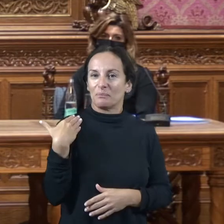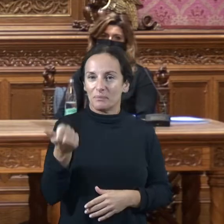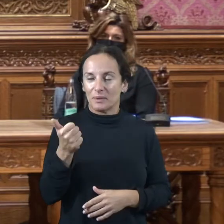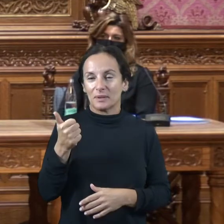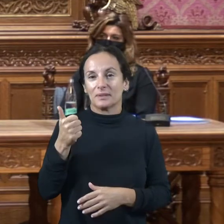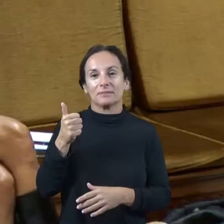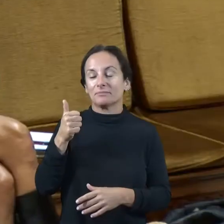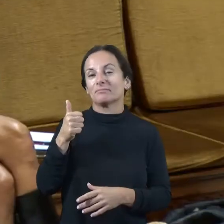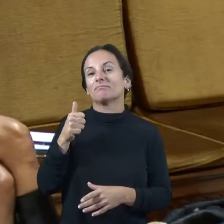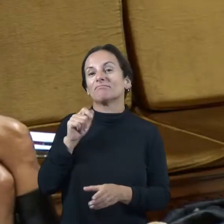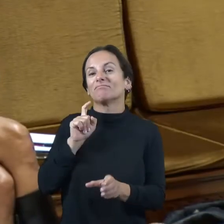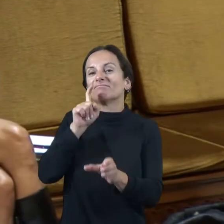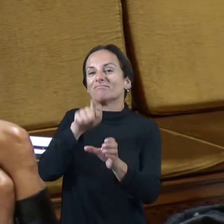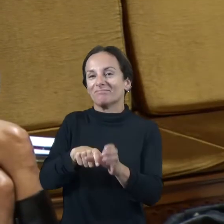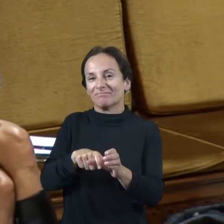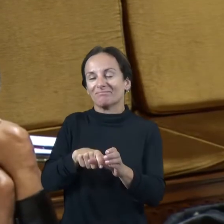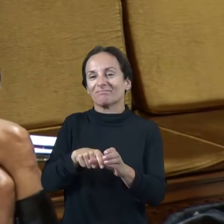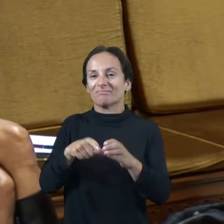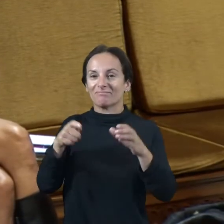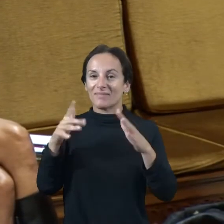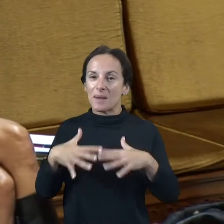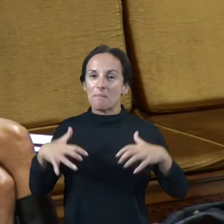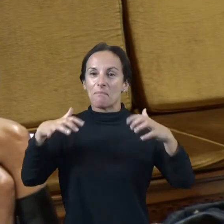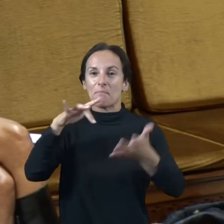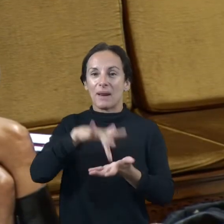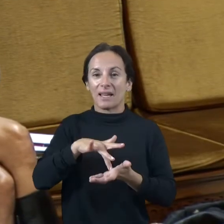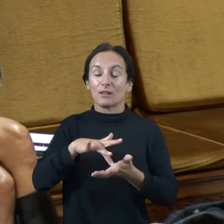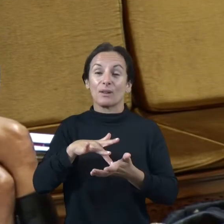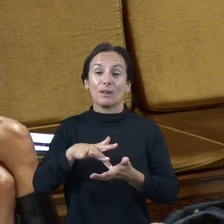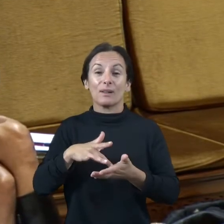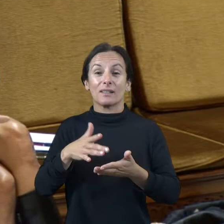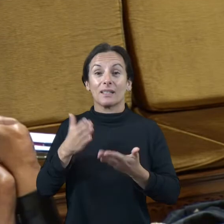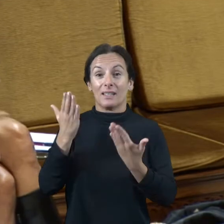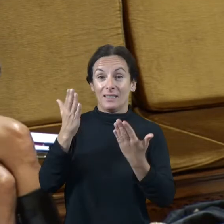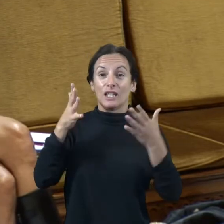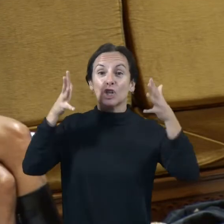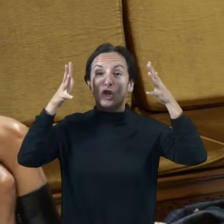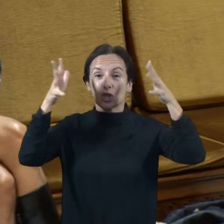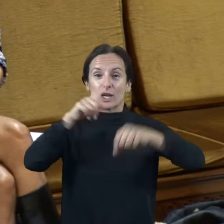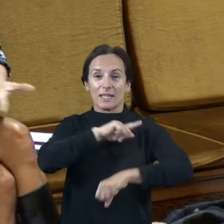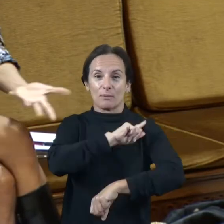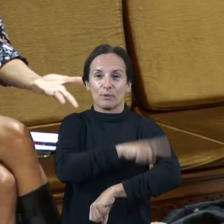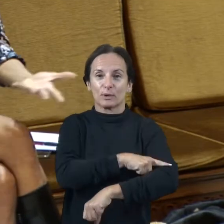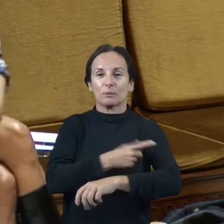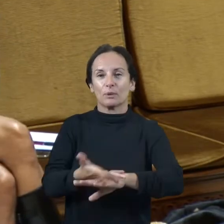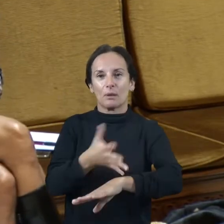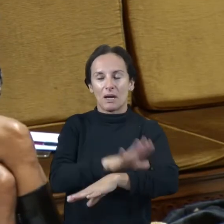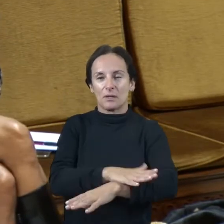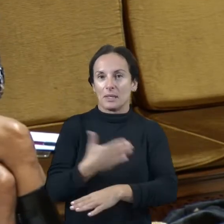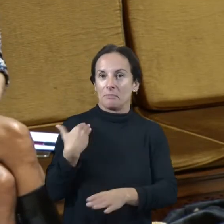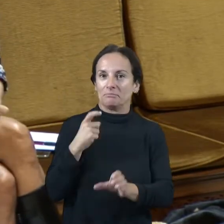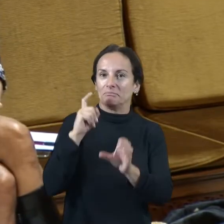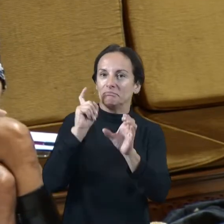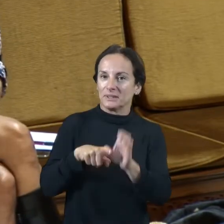per formar part d'aquest ple i d'aquest Consell Esportiu de Mallorca i que estem aquí per